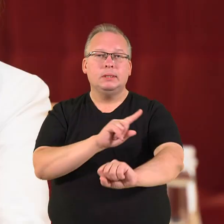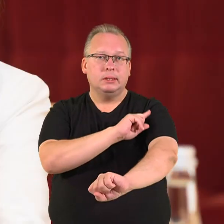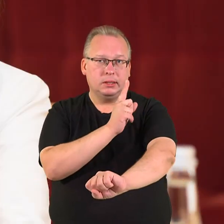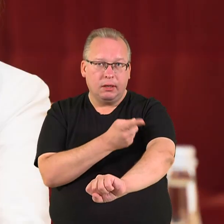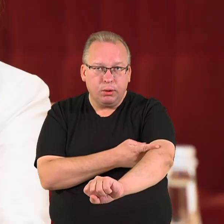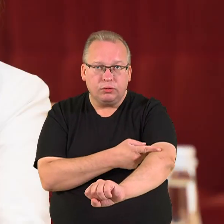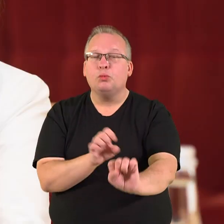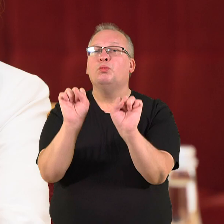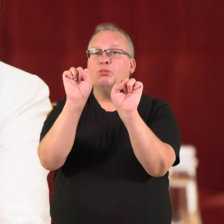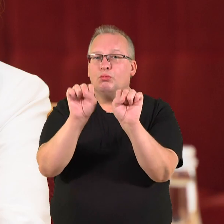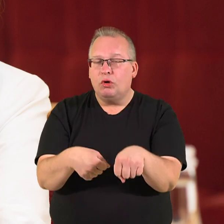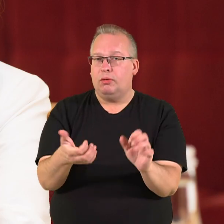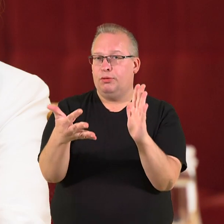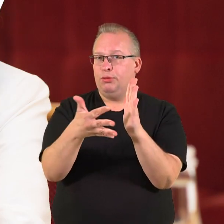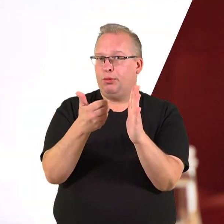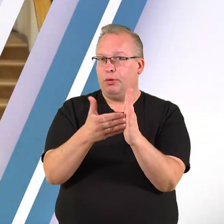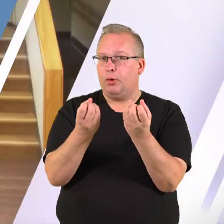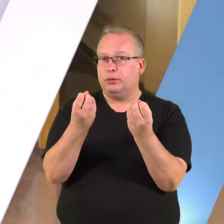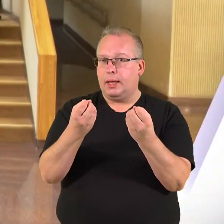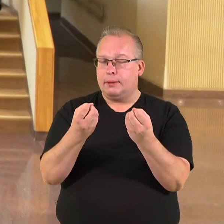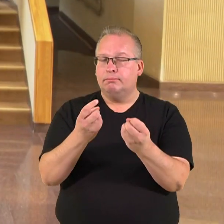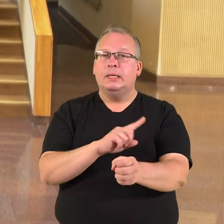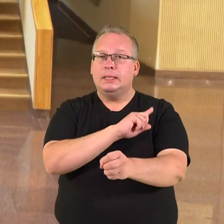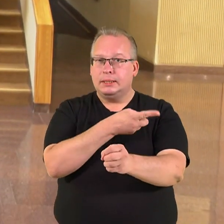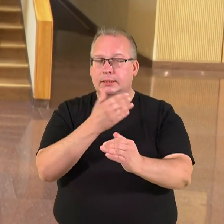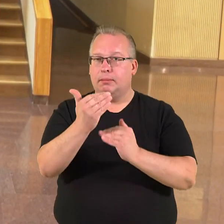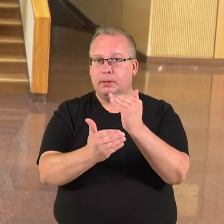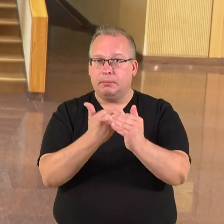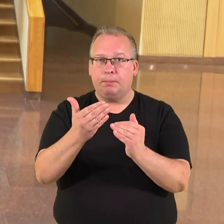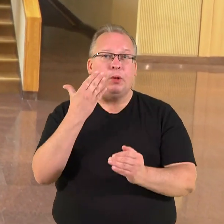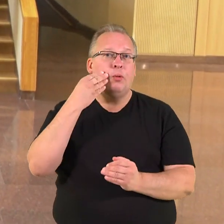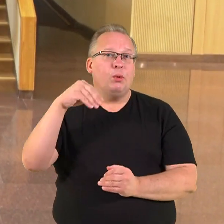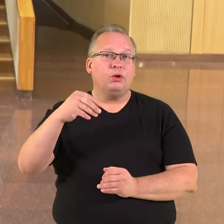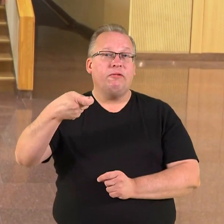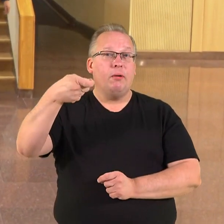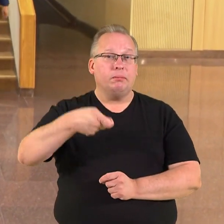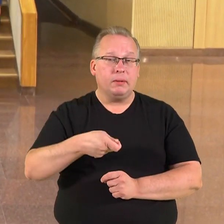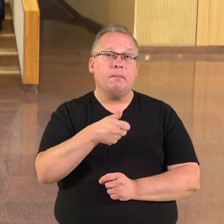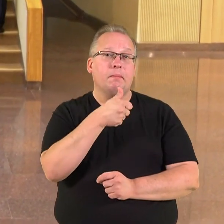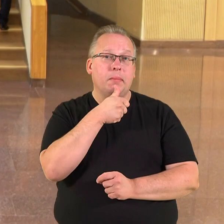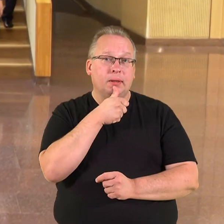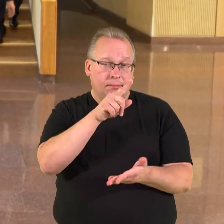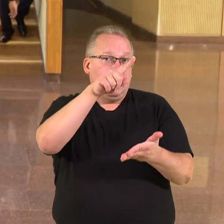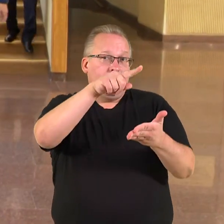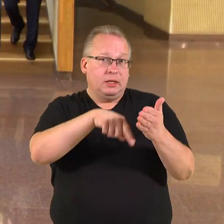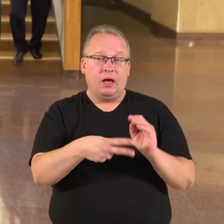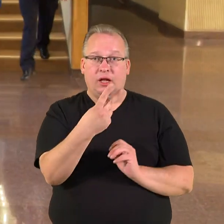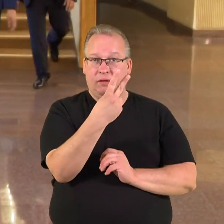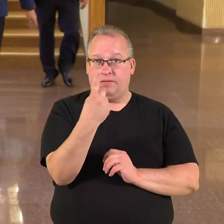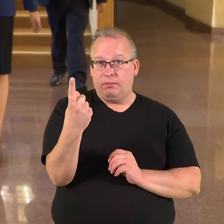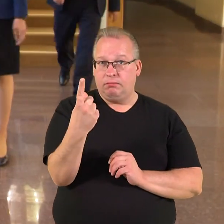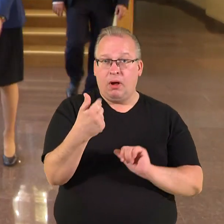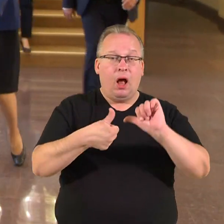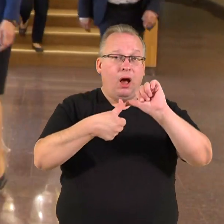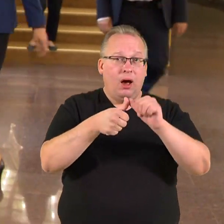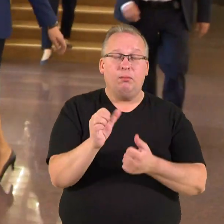kuris galėtų būti ir toliau stiprinamas. Pasak Moldovos šalies vadovės, vieniems bandant įtikinti, jog 21-ame